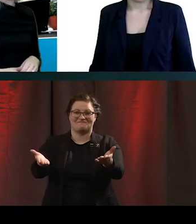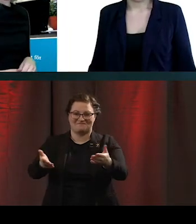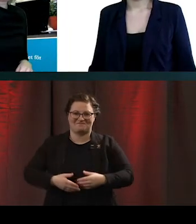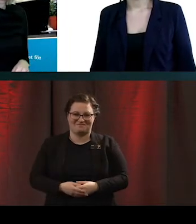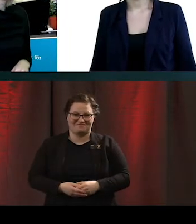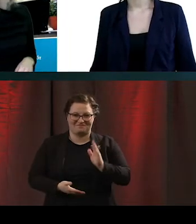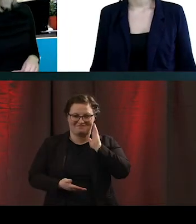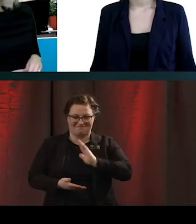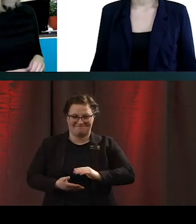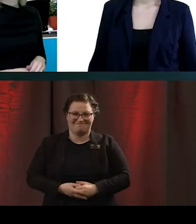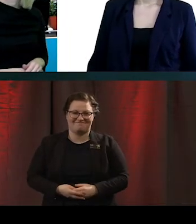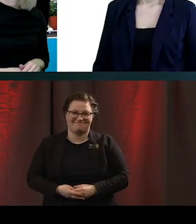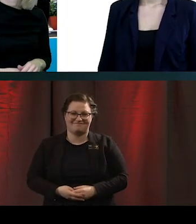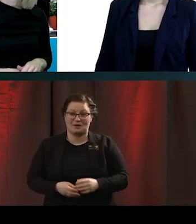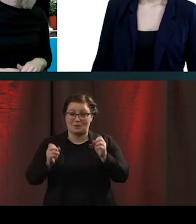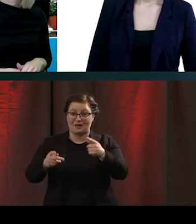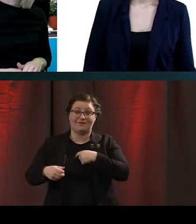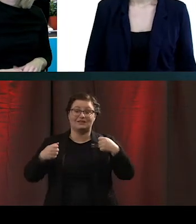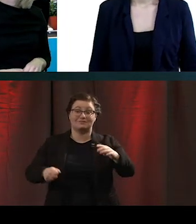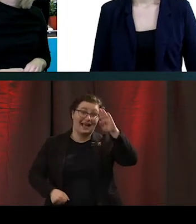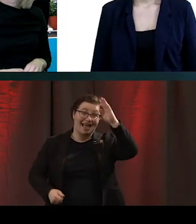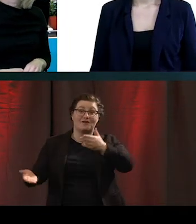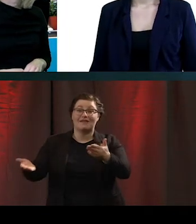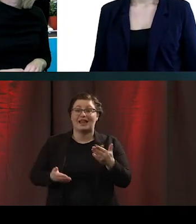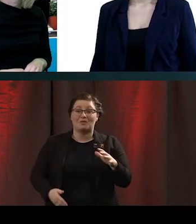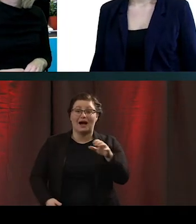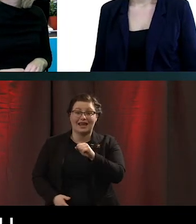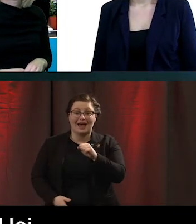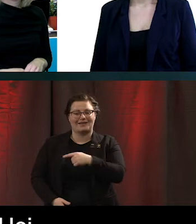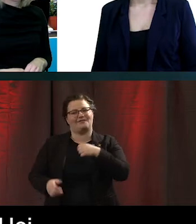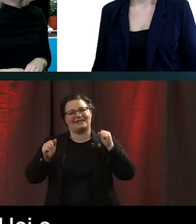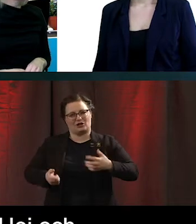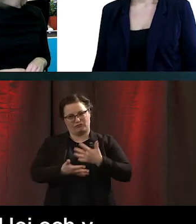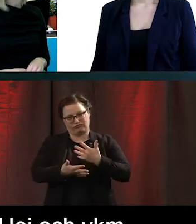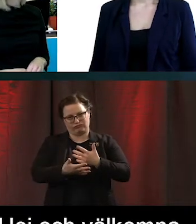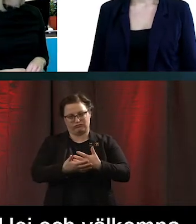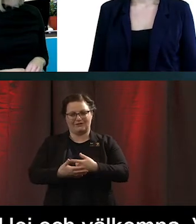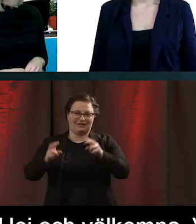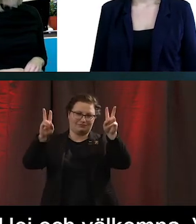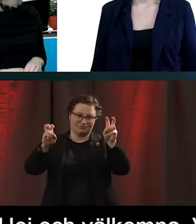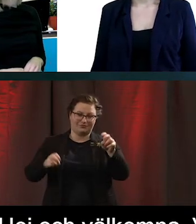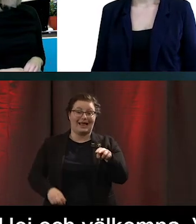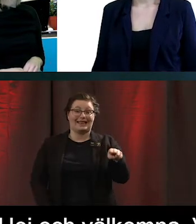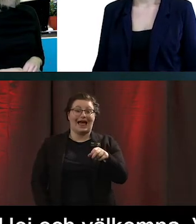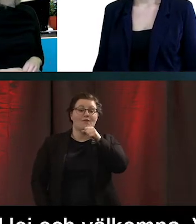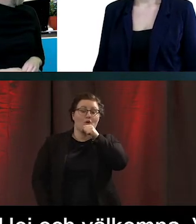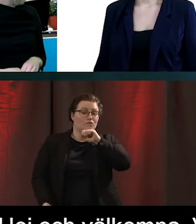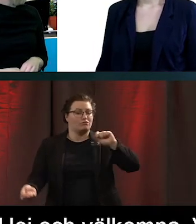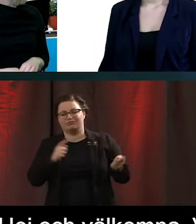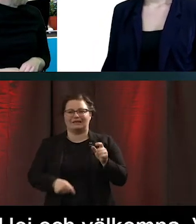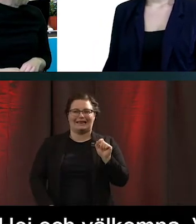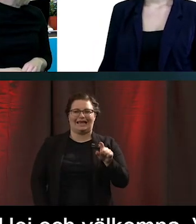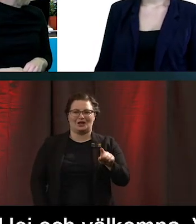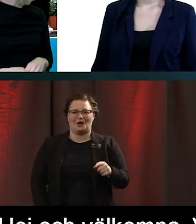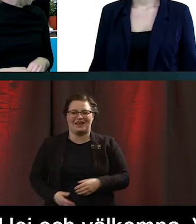Då kör vi igång. Hej och välkomna allihopa. Vi ska hålla vårt föredrag som vi kallar för När mormor blev digital som handlar